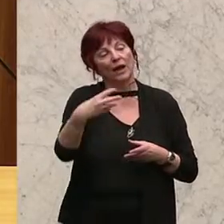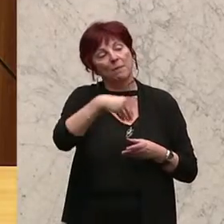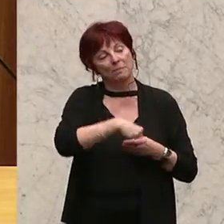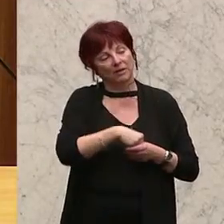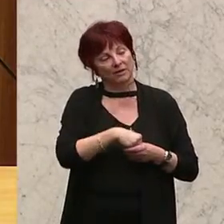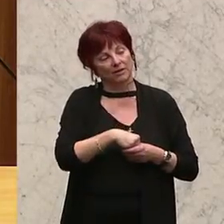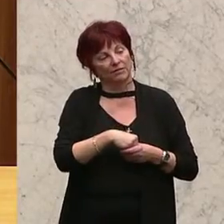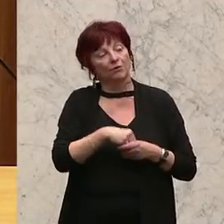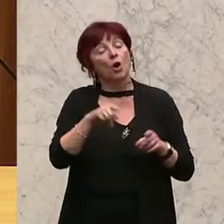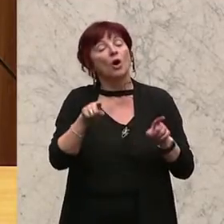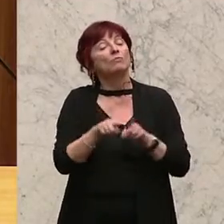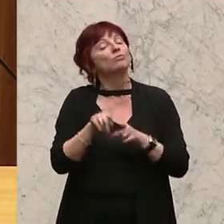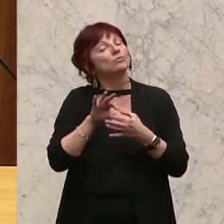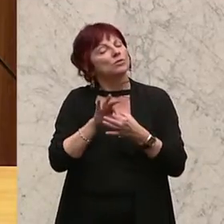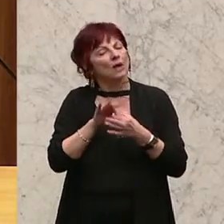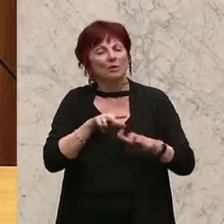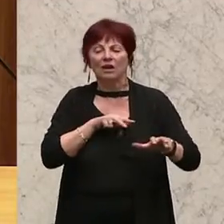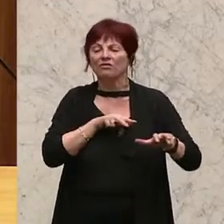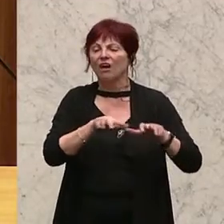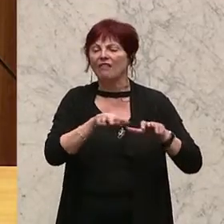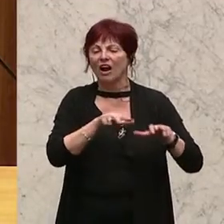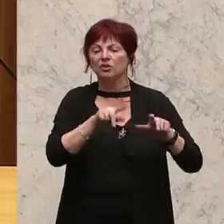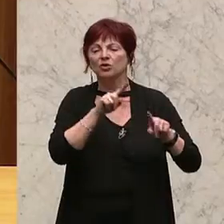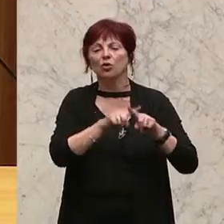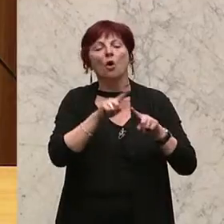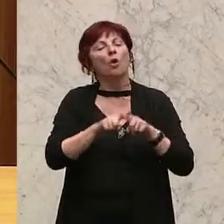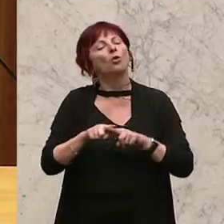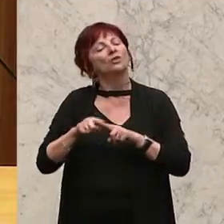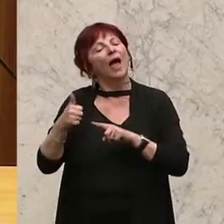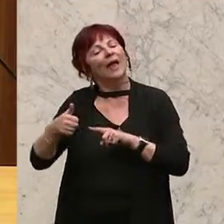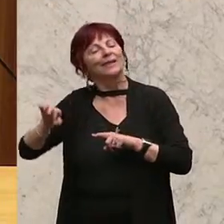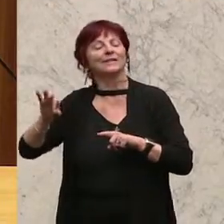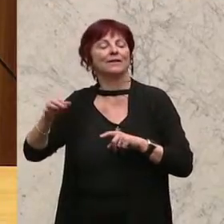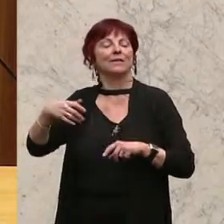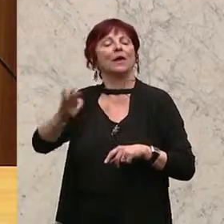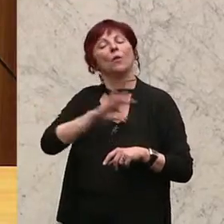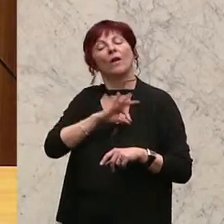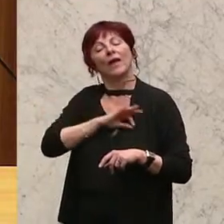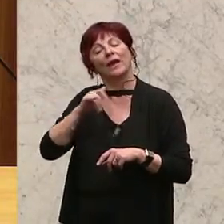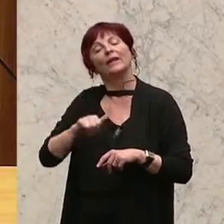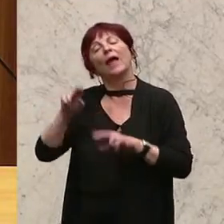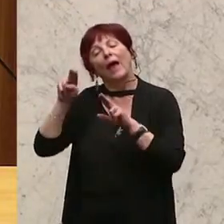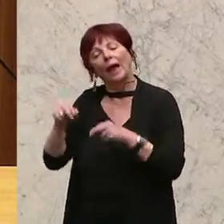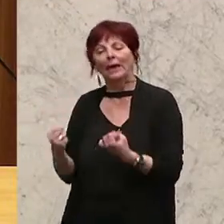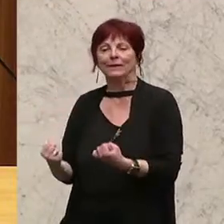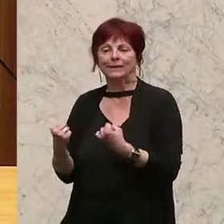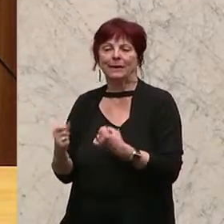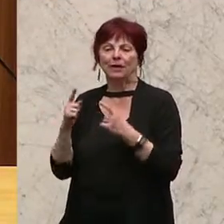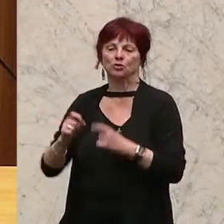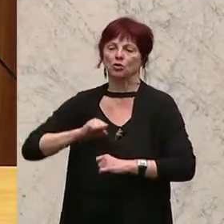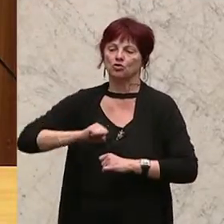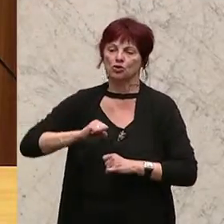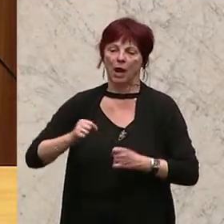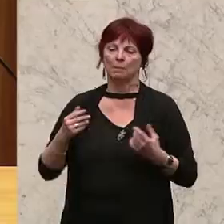Verwaltung und auch die Rechtssicherheit für die einzelnen betroffenen Kollegen auch rasch Rechnung tragen zu können. Alle